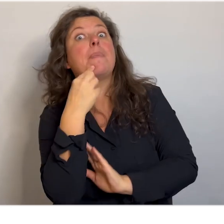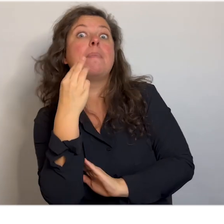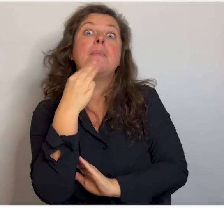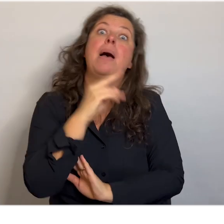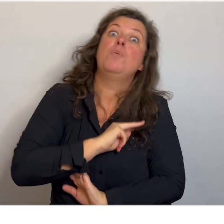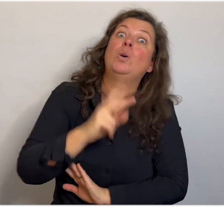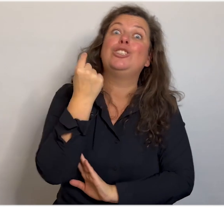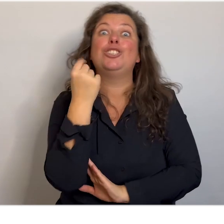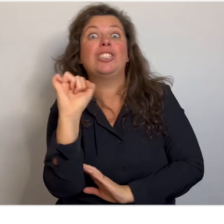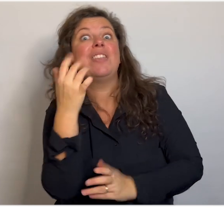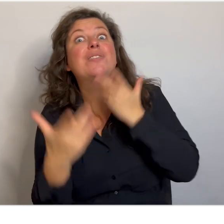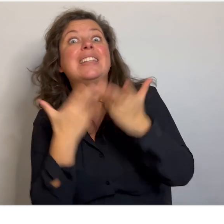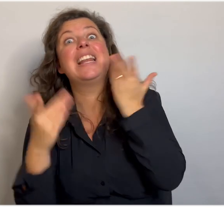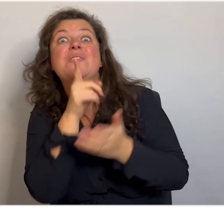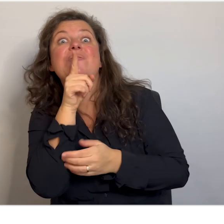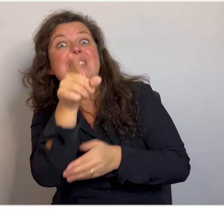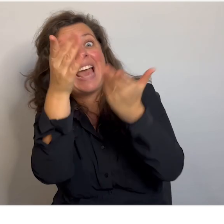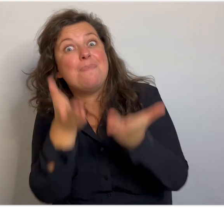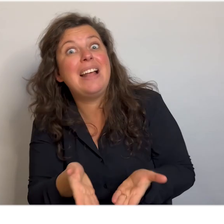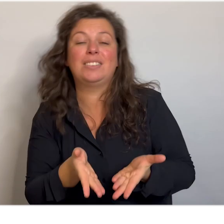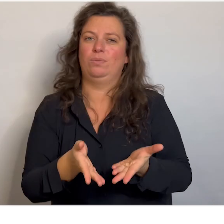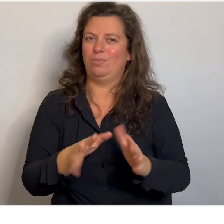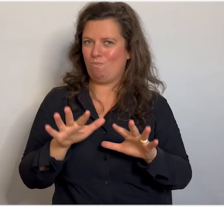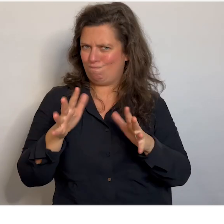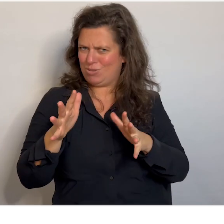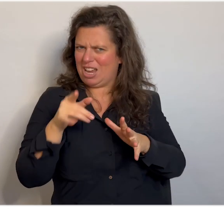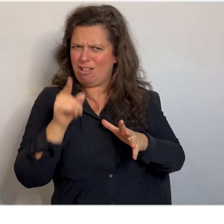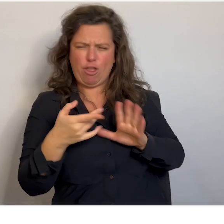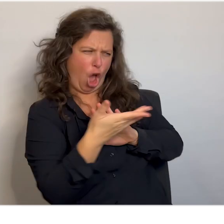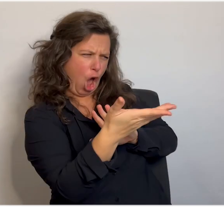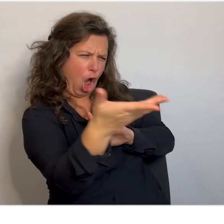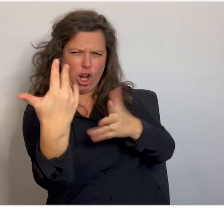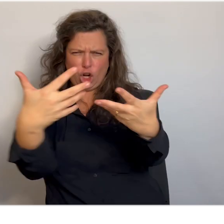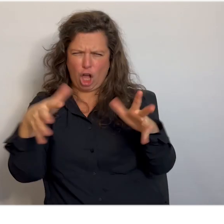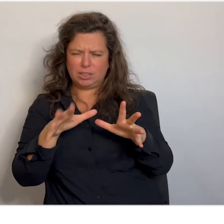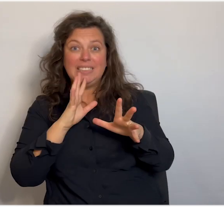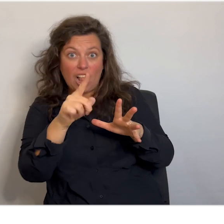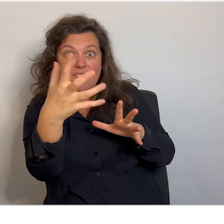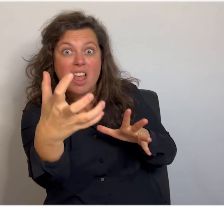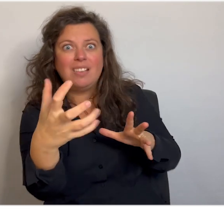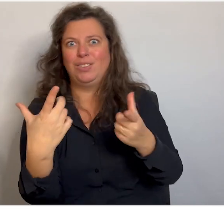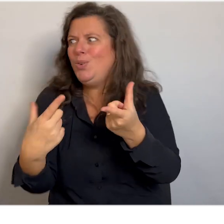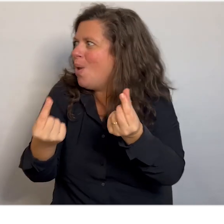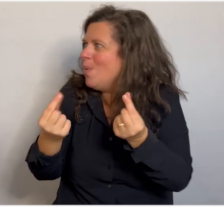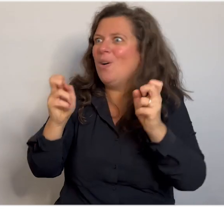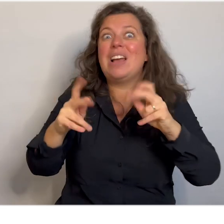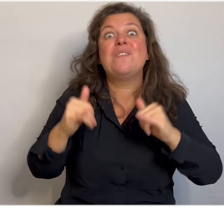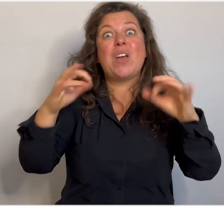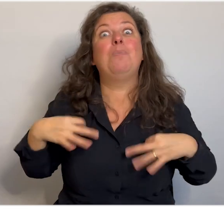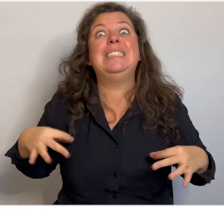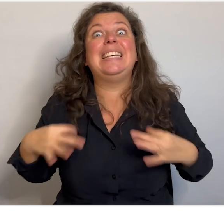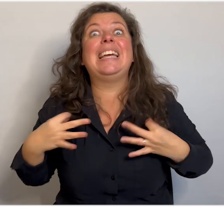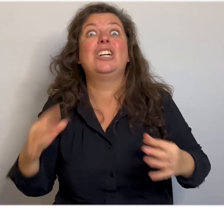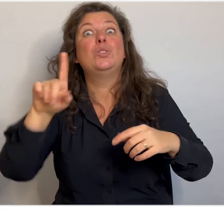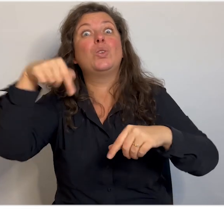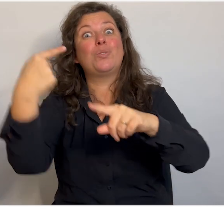broertje of je zusje. En dan kan je gewoon vertellen wie jij bent. Ja, of misschien zelfs wel aan je hele klas als je dat drukt. Oh, dat is ook leuk. Nou, veel plezier ermee.